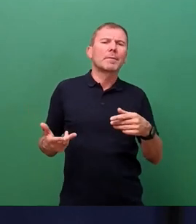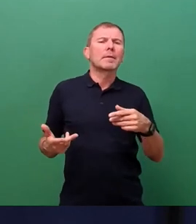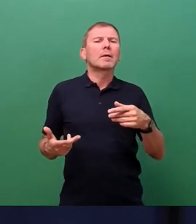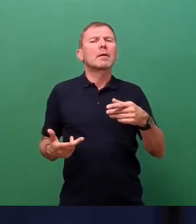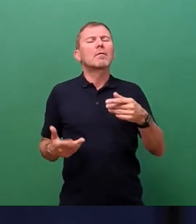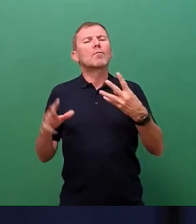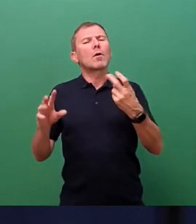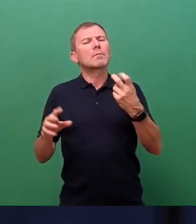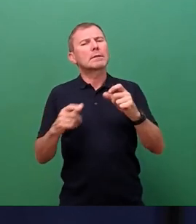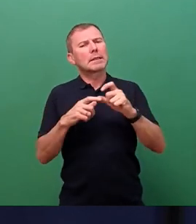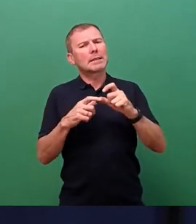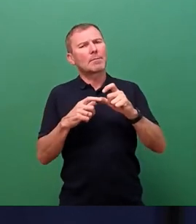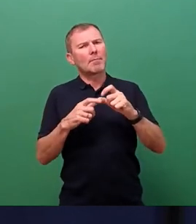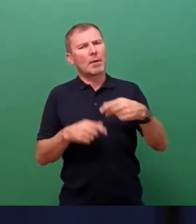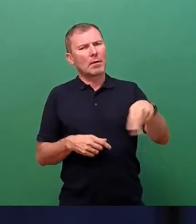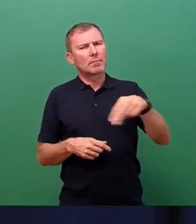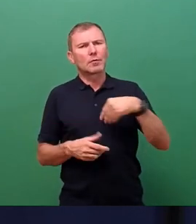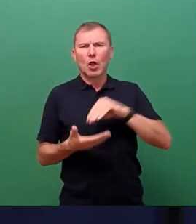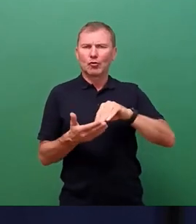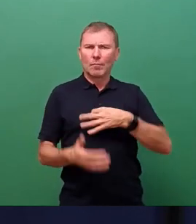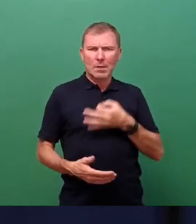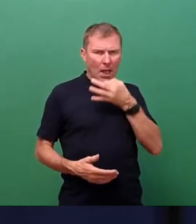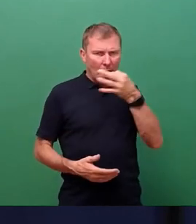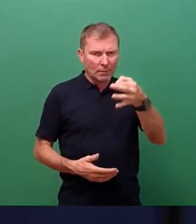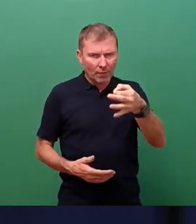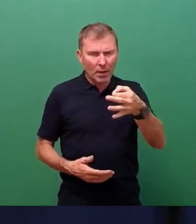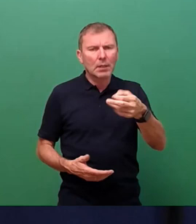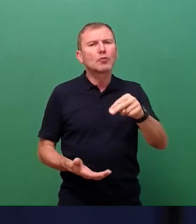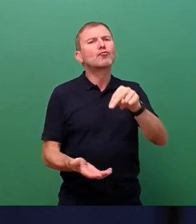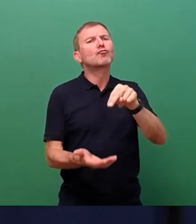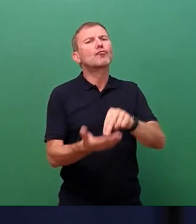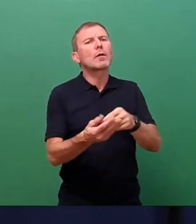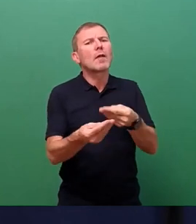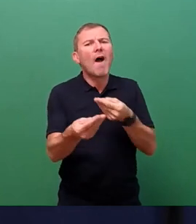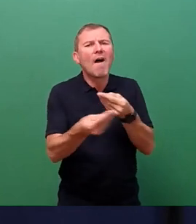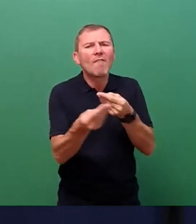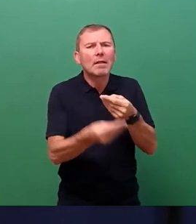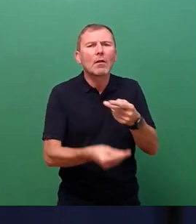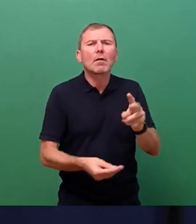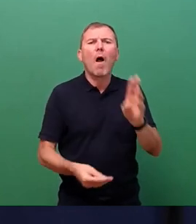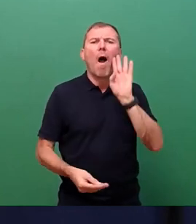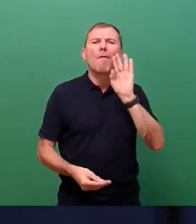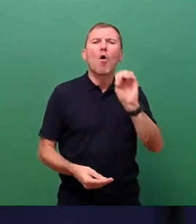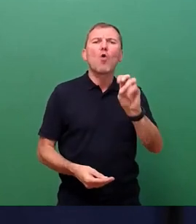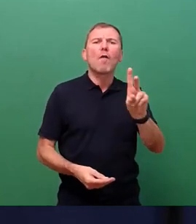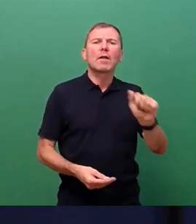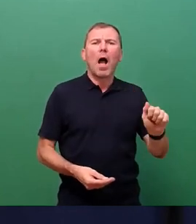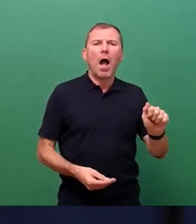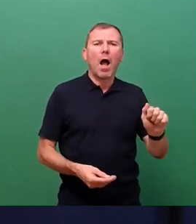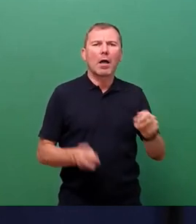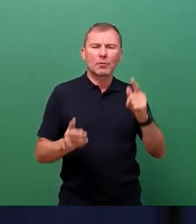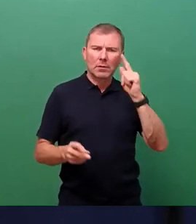auf meine schriftliche Anfrage zum Stand der Verhandlungen mit der Vonovia, die der Stadtrat am 10.